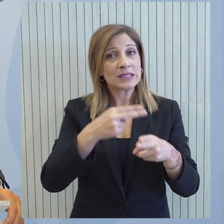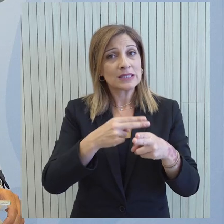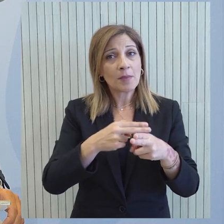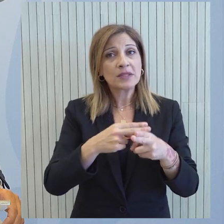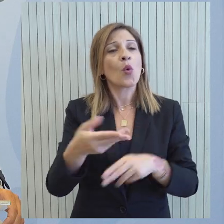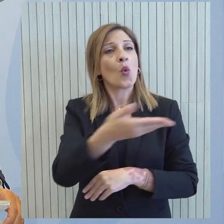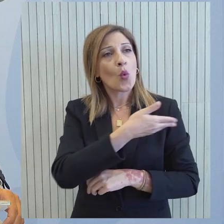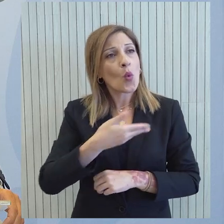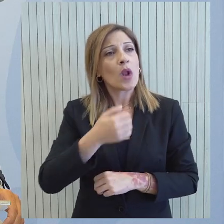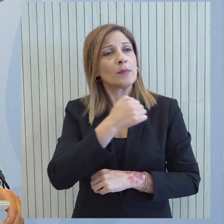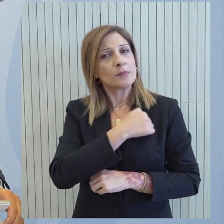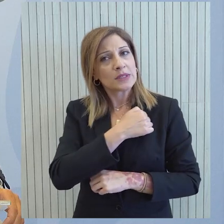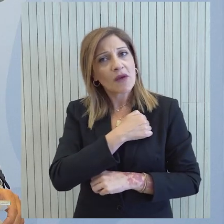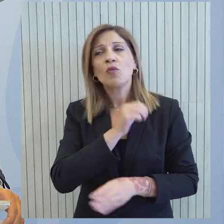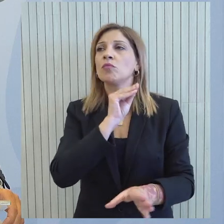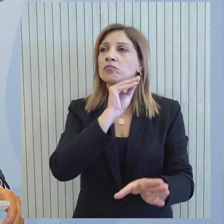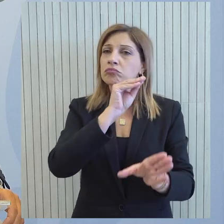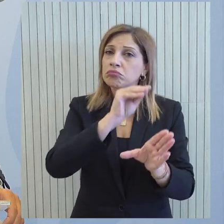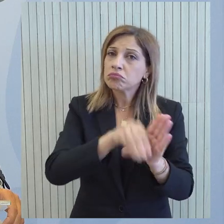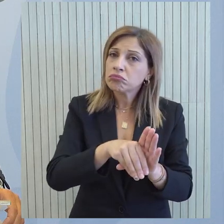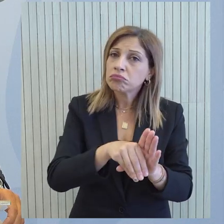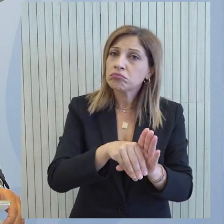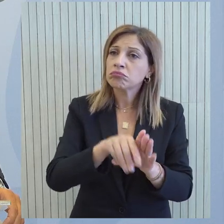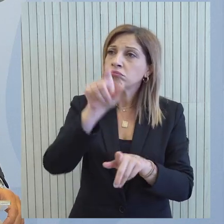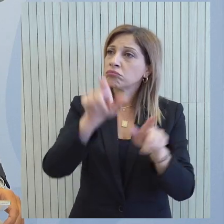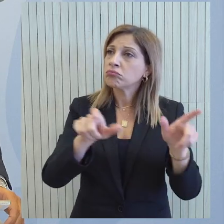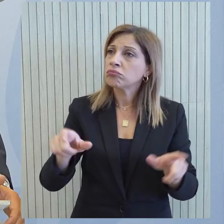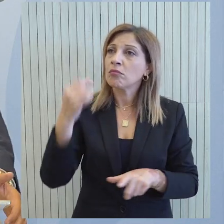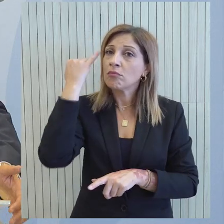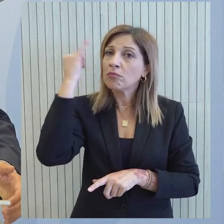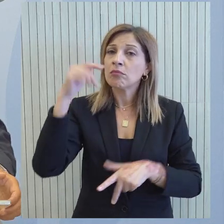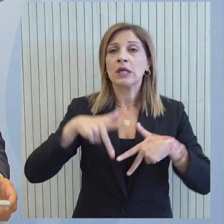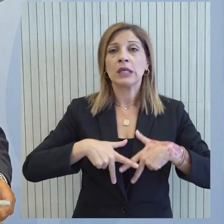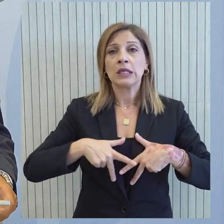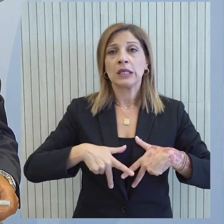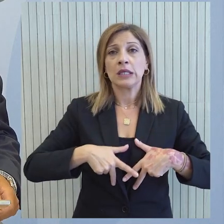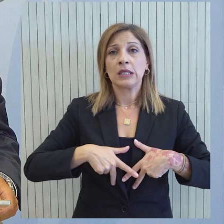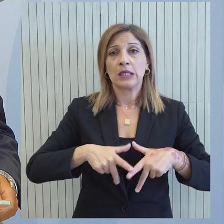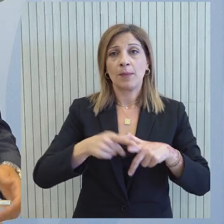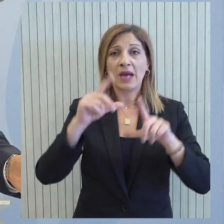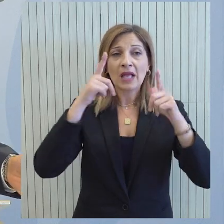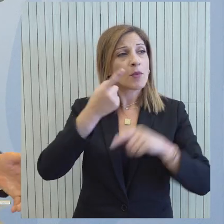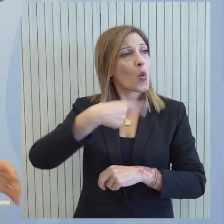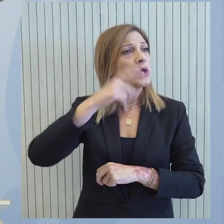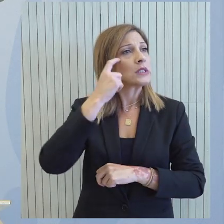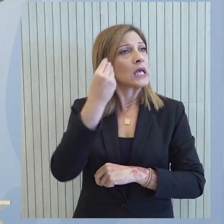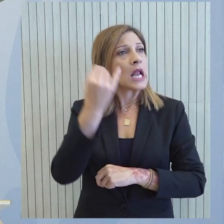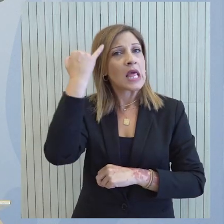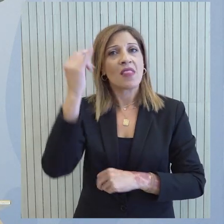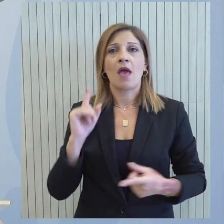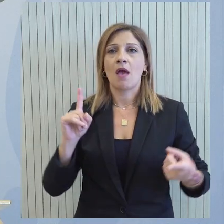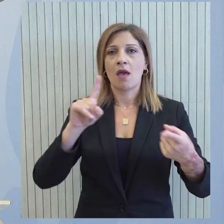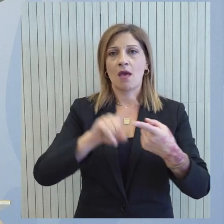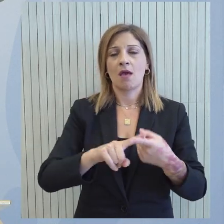είναι χρήσιμη και δεν το θεωρούμε μόνο εμείς προφανώς με την συμμετοχή τους σε αυτή την σύσκεψη που ήταν πρωτοβουλία της Κυπριακής Δημοκρατίας και όλα τα εμπλεκόμενα